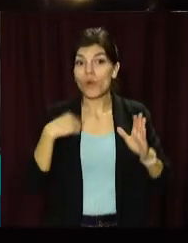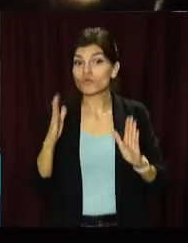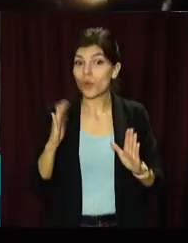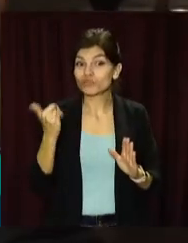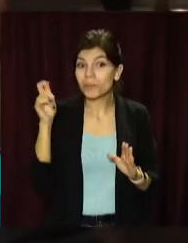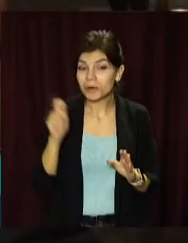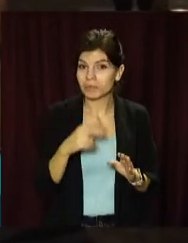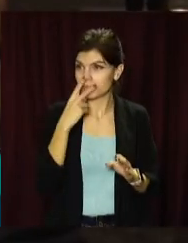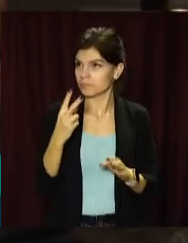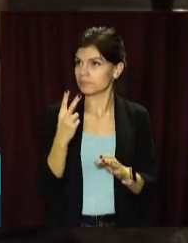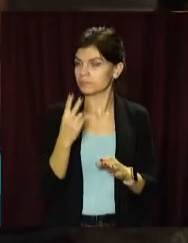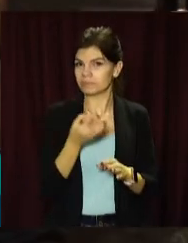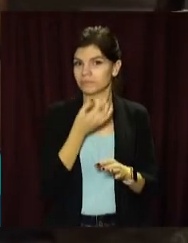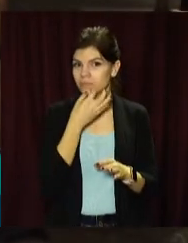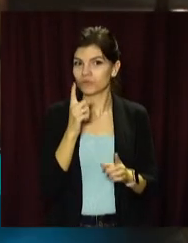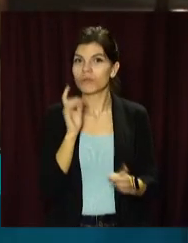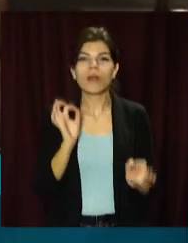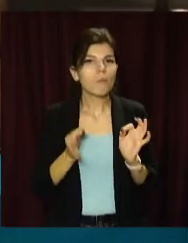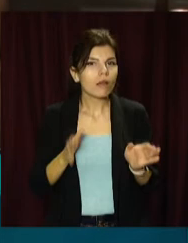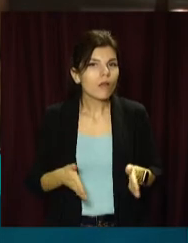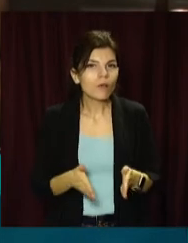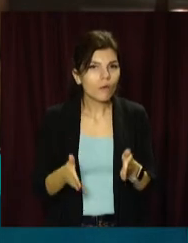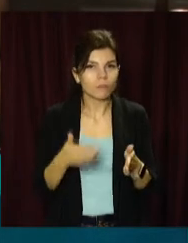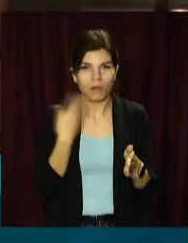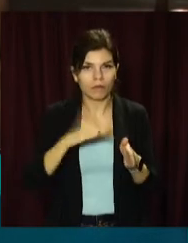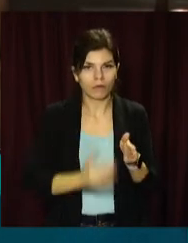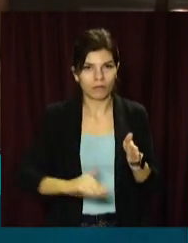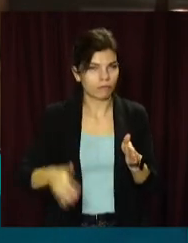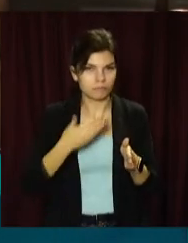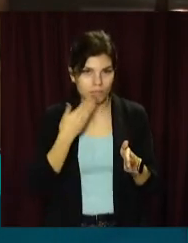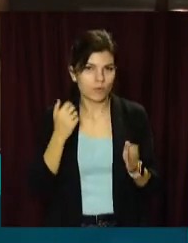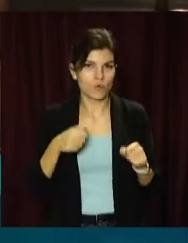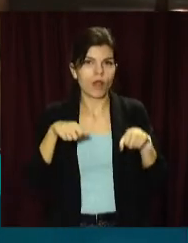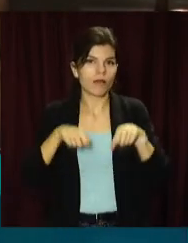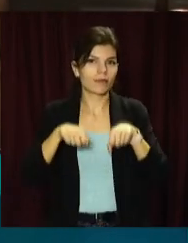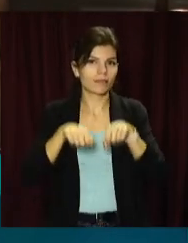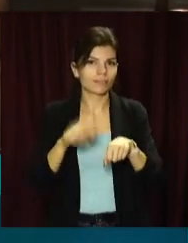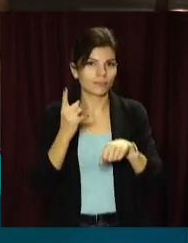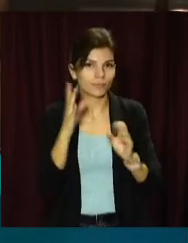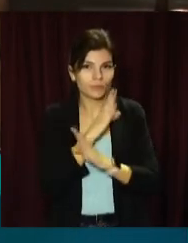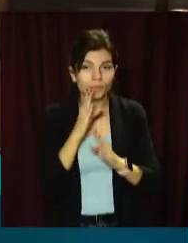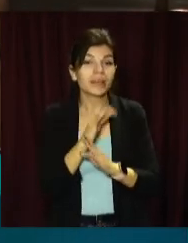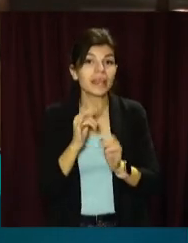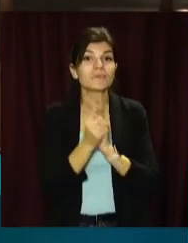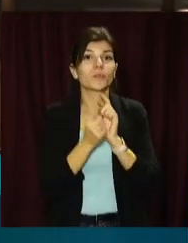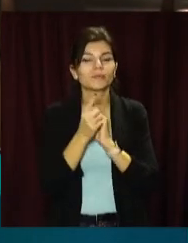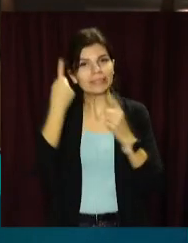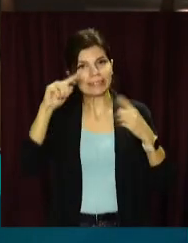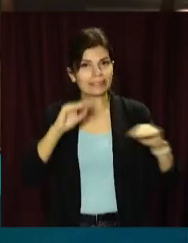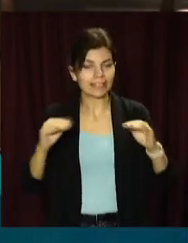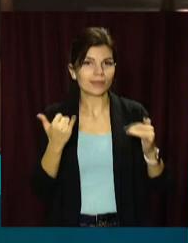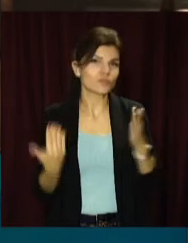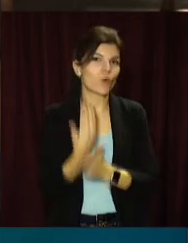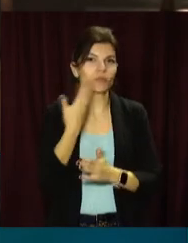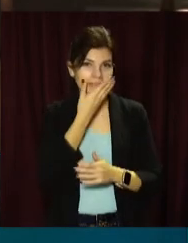ліхтарів. «Мы только приехали, но нам нравится в первую очередь, что сделали нормальную дорогу. Можно теперь с колясочкой поехать. И,